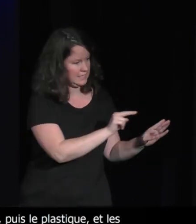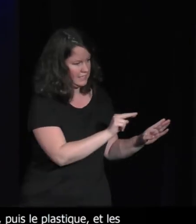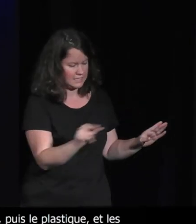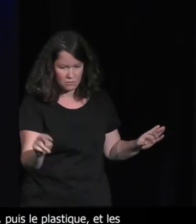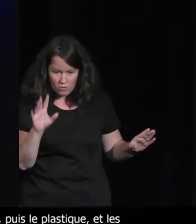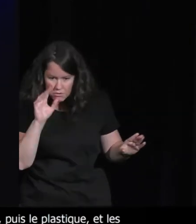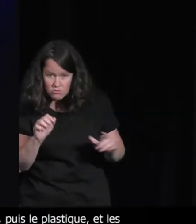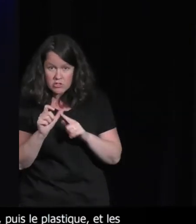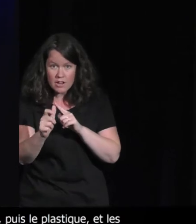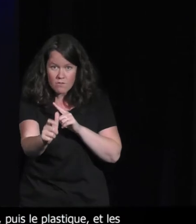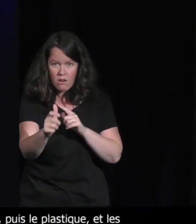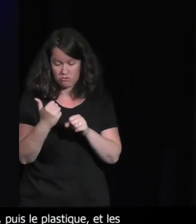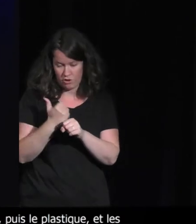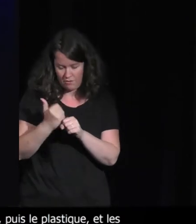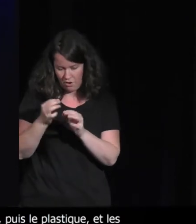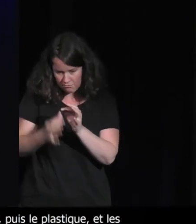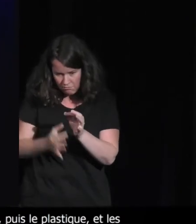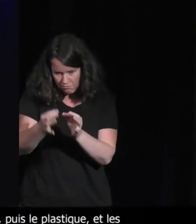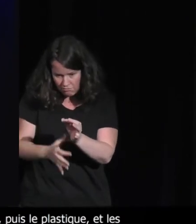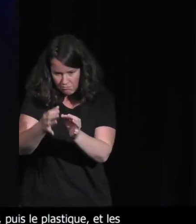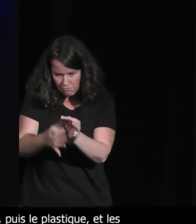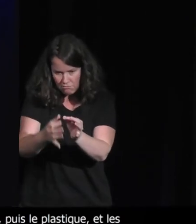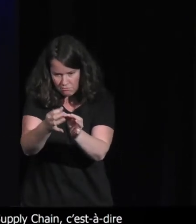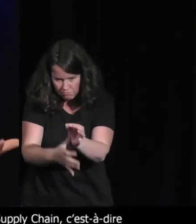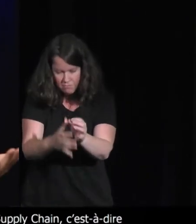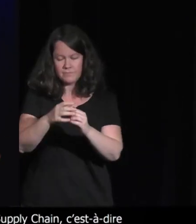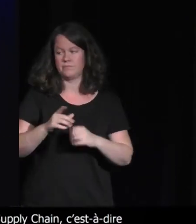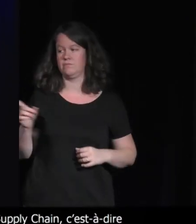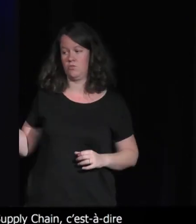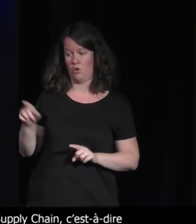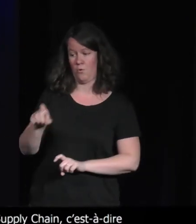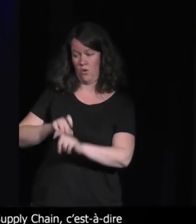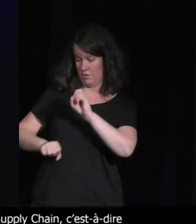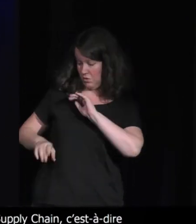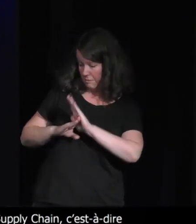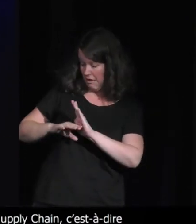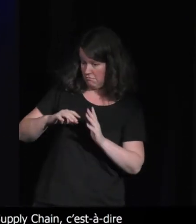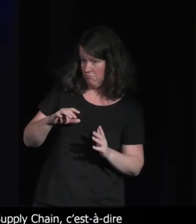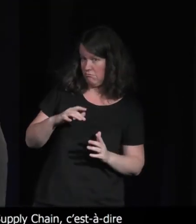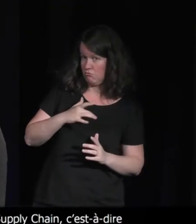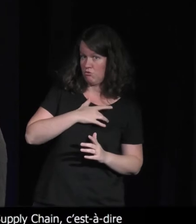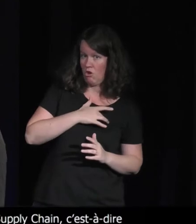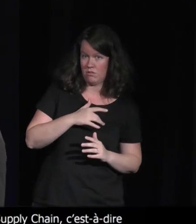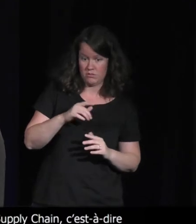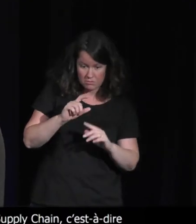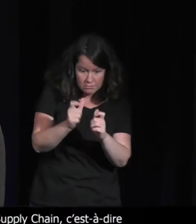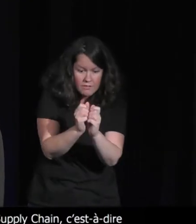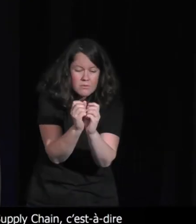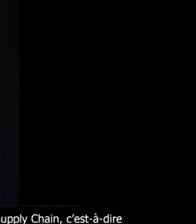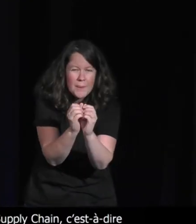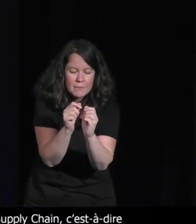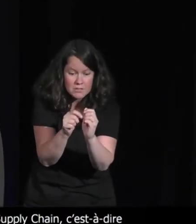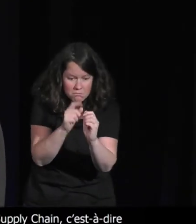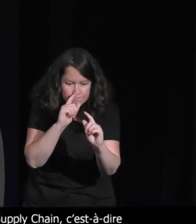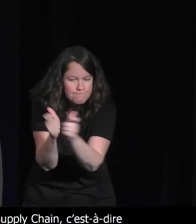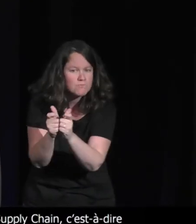Bon, quand on lit ces trucs... C'est-à retrouver les ressources premières. Oui, c'est ça. Où elles ont été extractées ? Comment elles ont été transformées